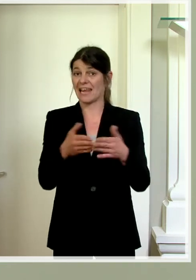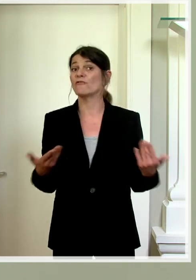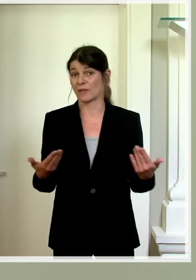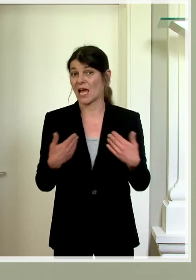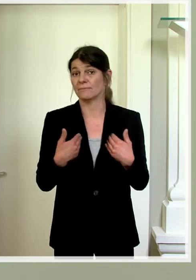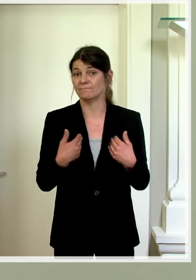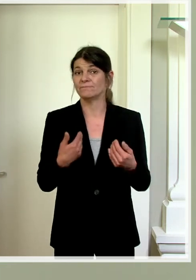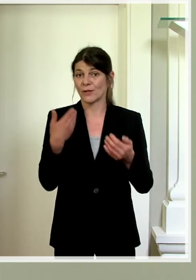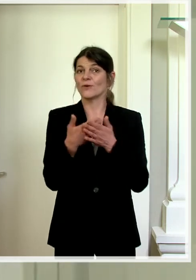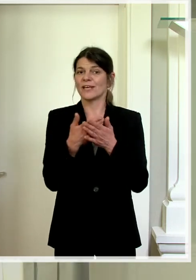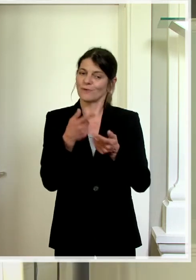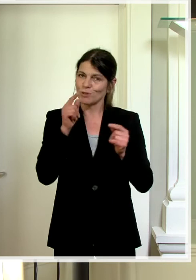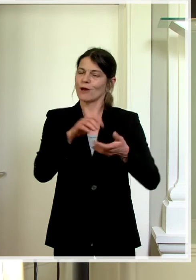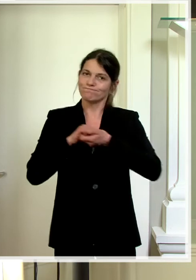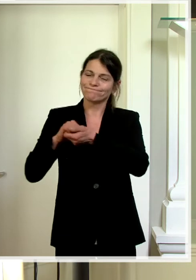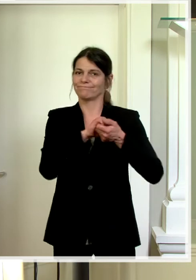stehen wir dann eben auch zusammen.